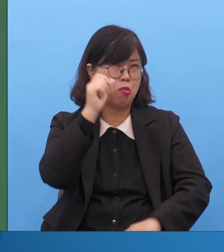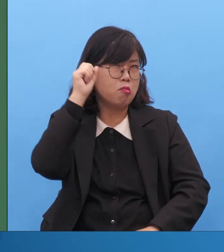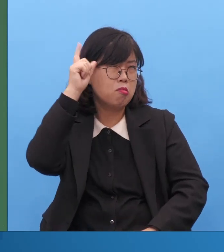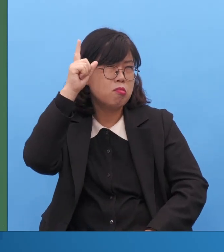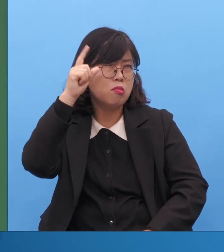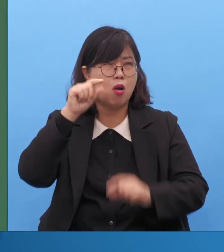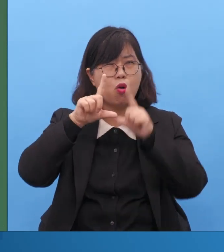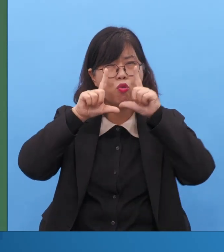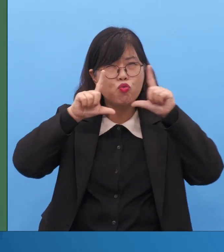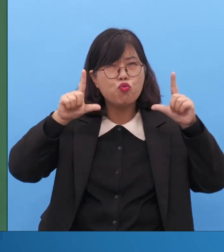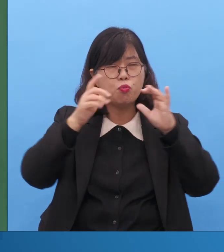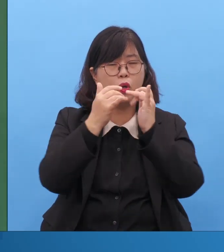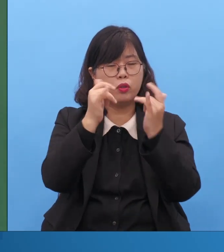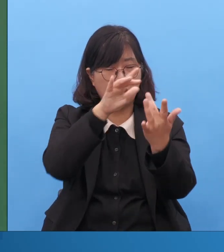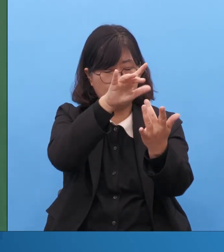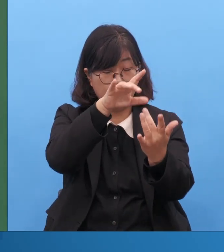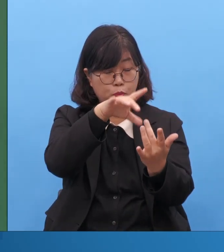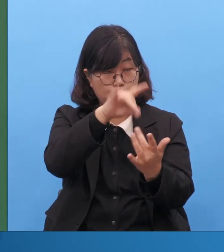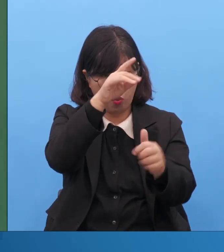쓰지를 않았냐 하는 거죠